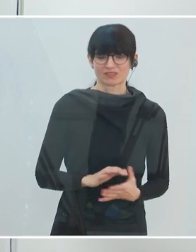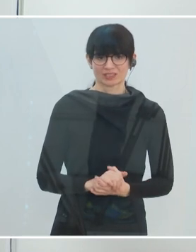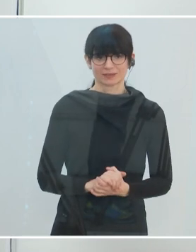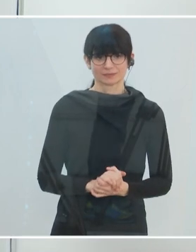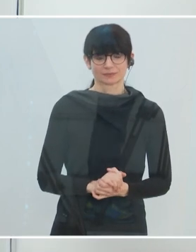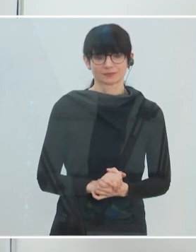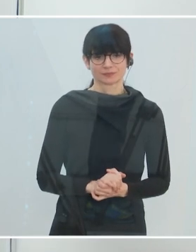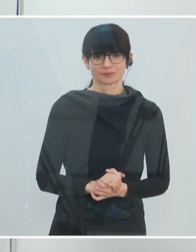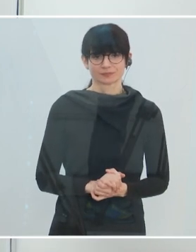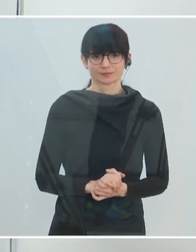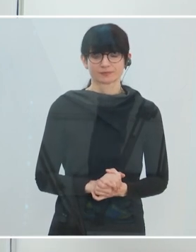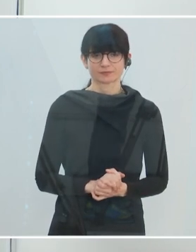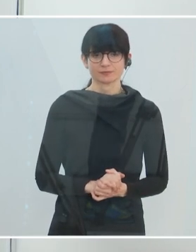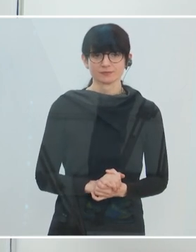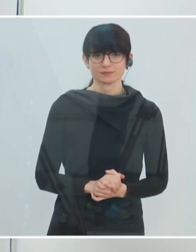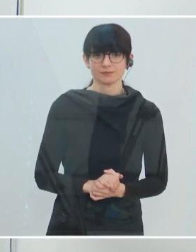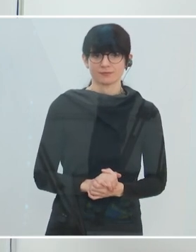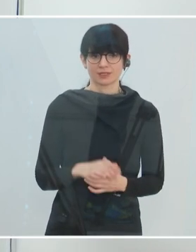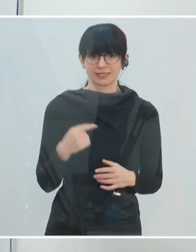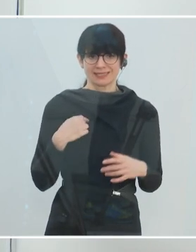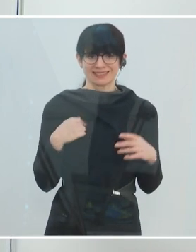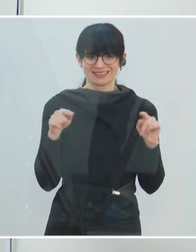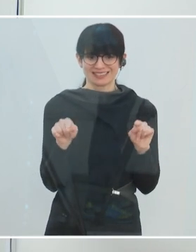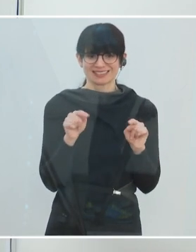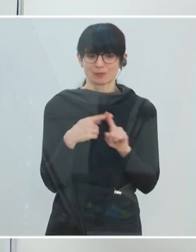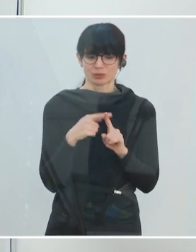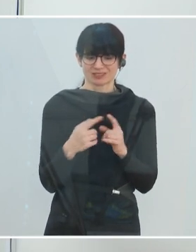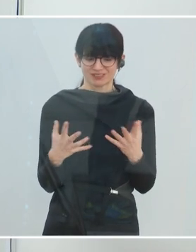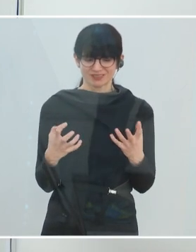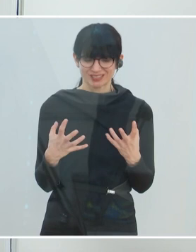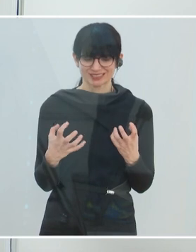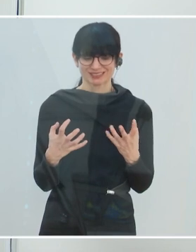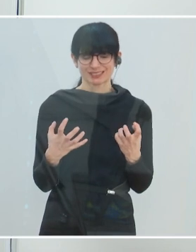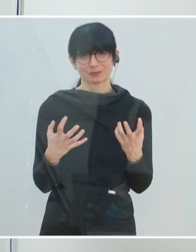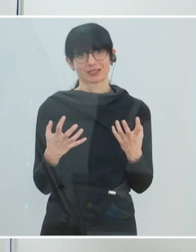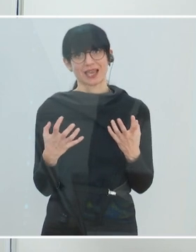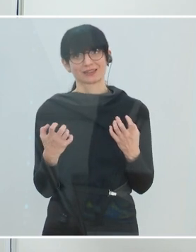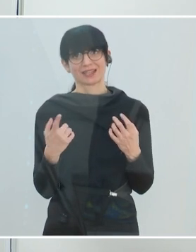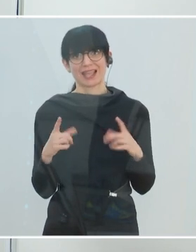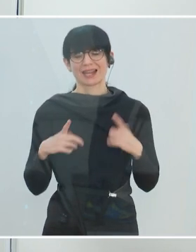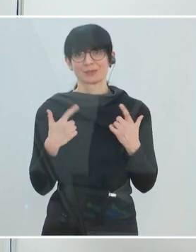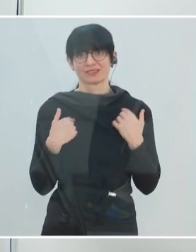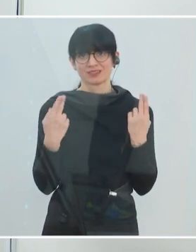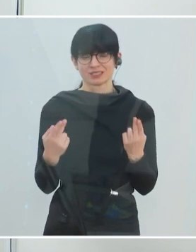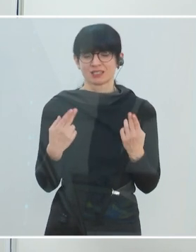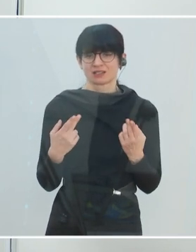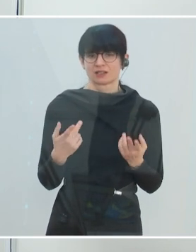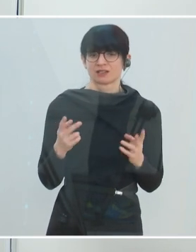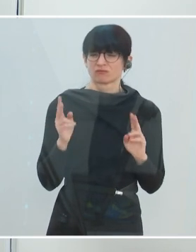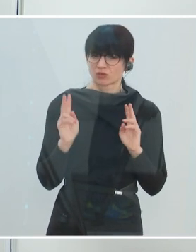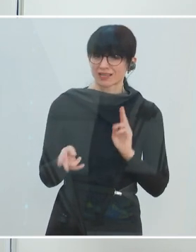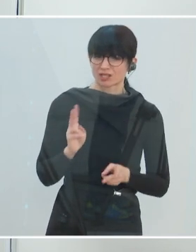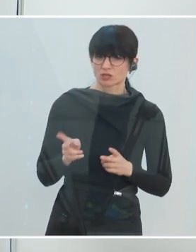Das heißt, es geht darum, dass wir wieder Wirksamkeit erleben können. Wir sagen in der Katastrophenforschung immer, wir müssen vom